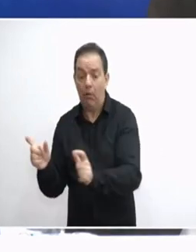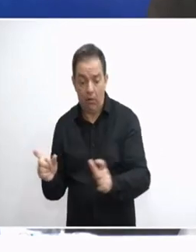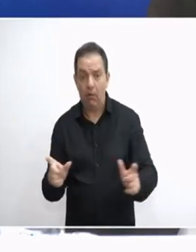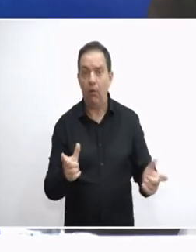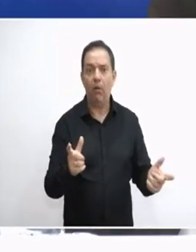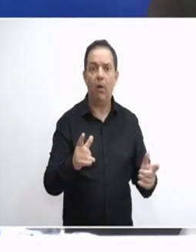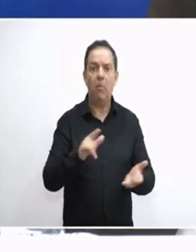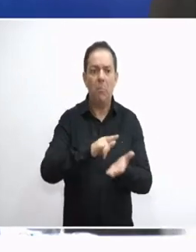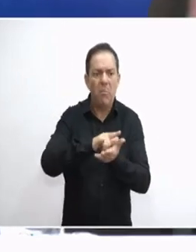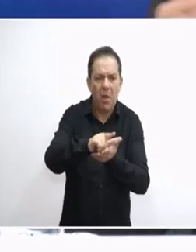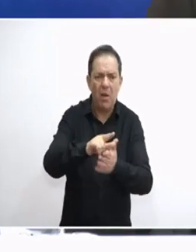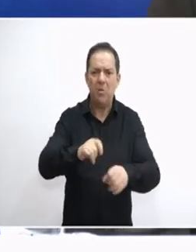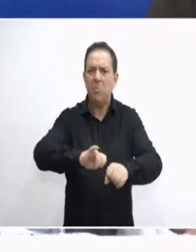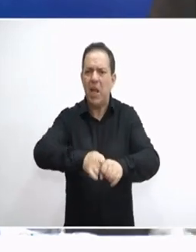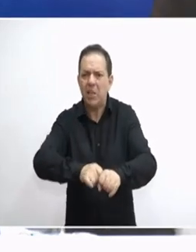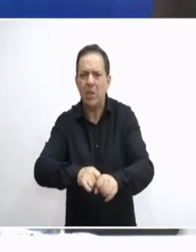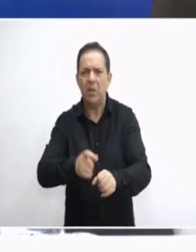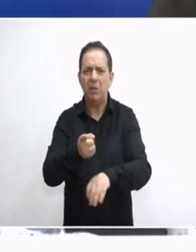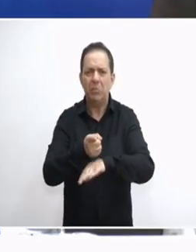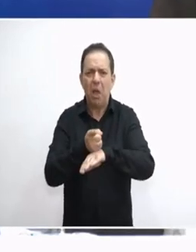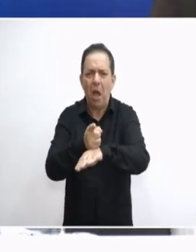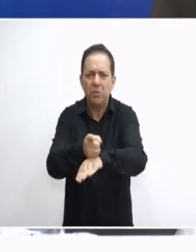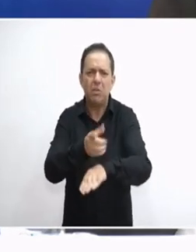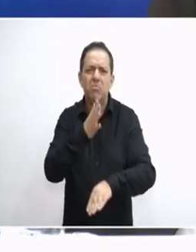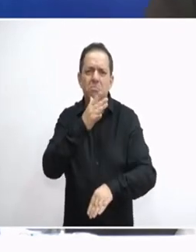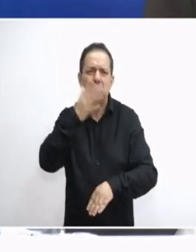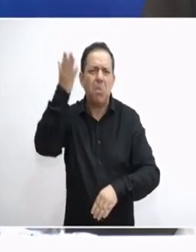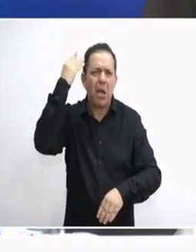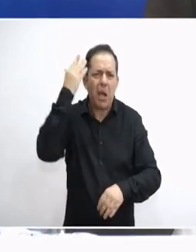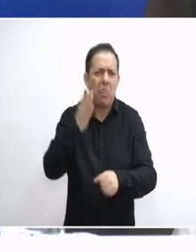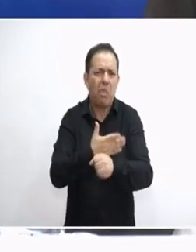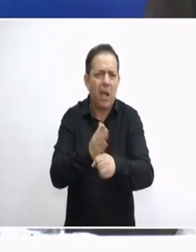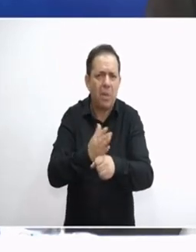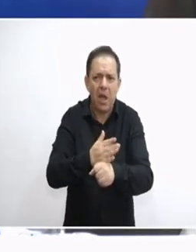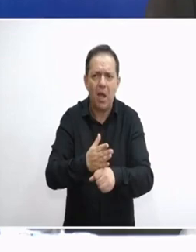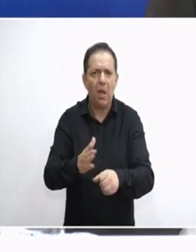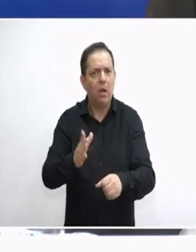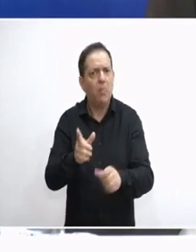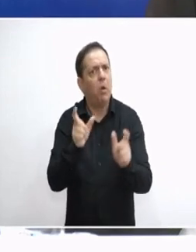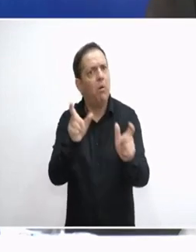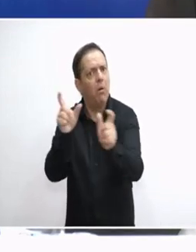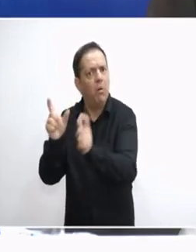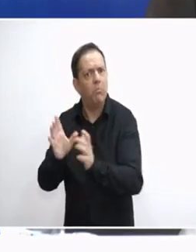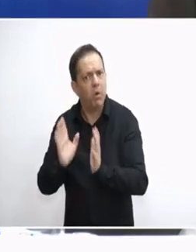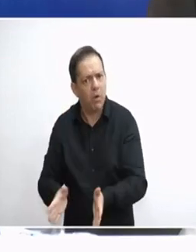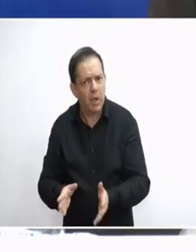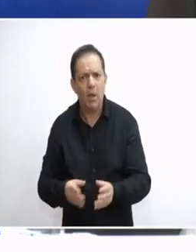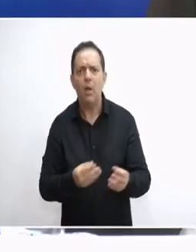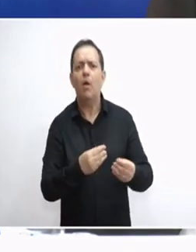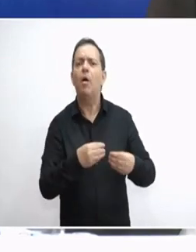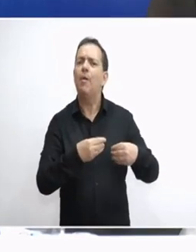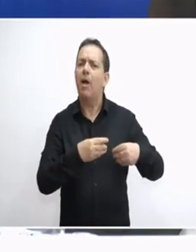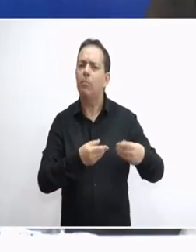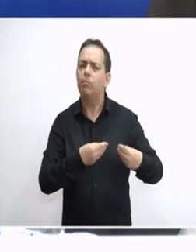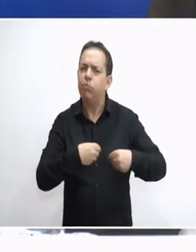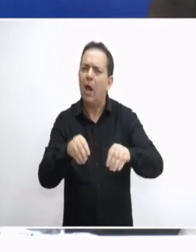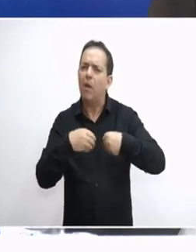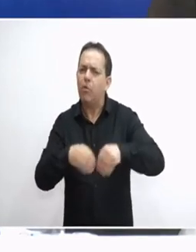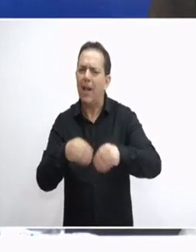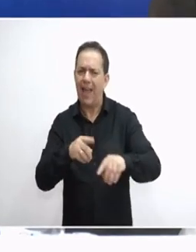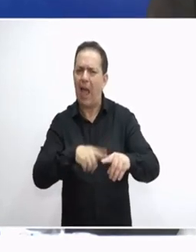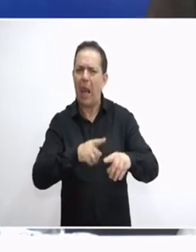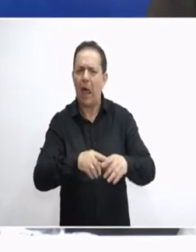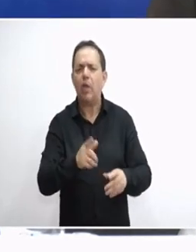αεροπλάνα και με μηχανισμούς με πανάρχια τάξη με τάξη που είναι διαλυμένα και φυσικά μας πουλάνε ό,τι εξοπλισμό που έχουν για σκουπίδια